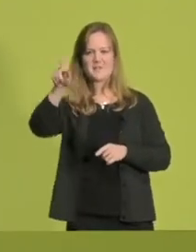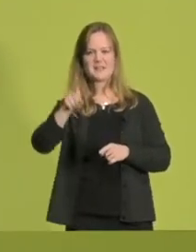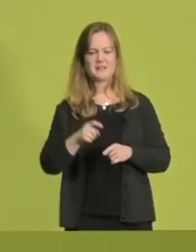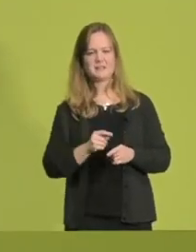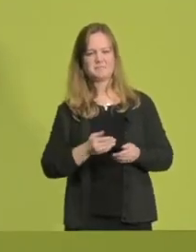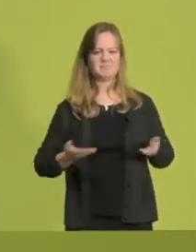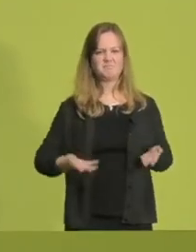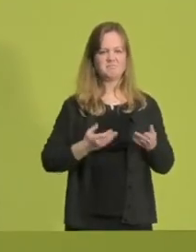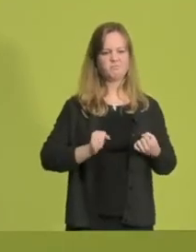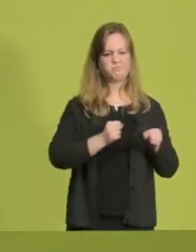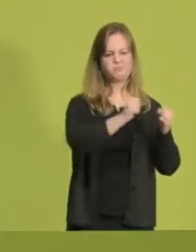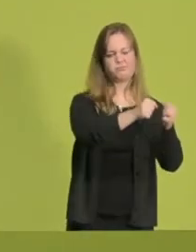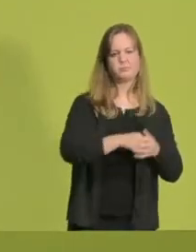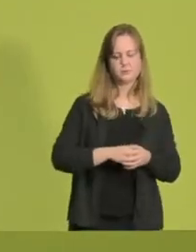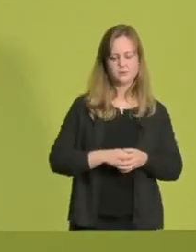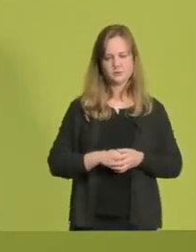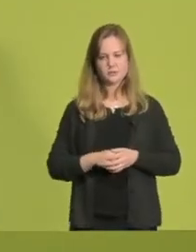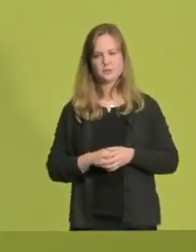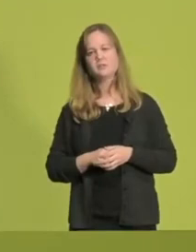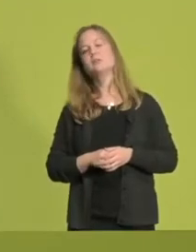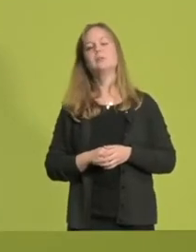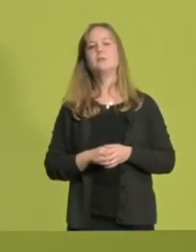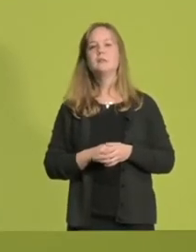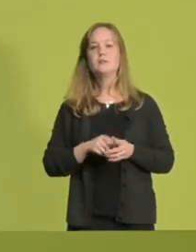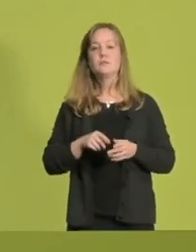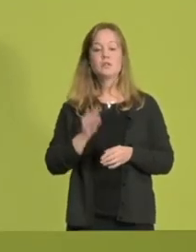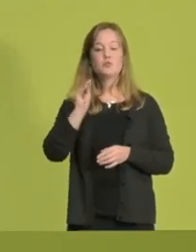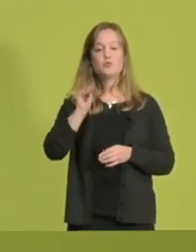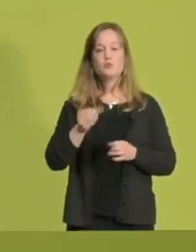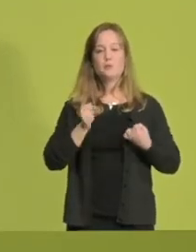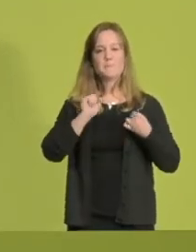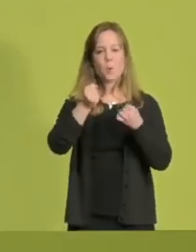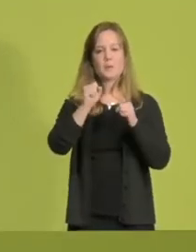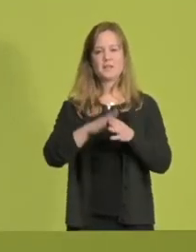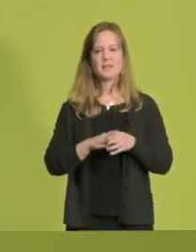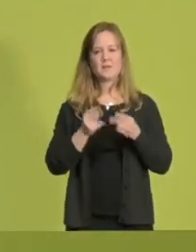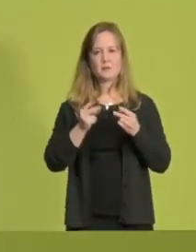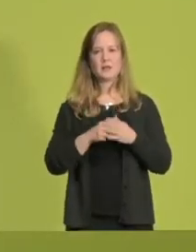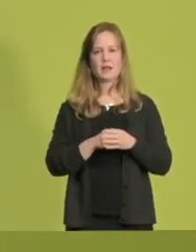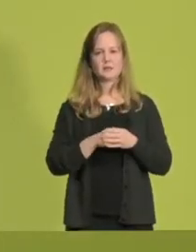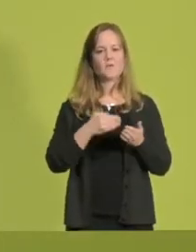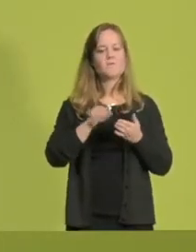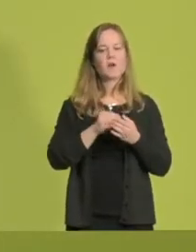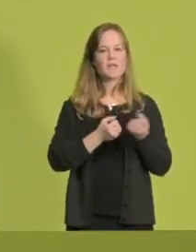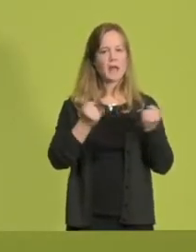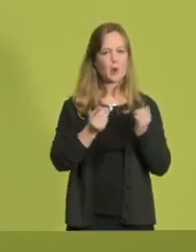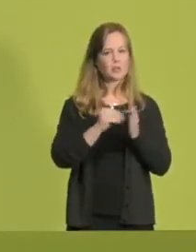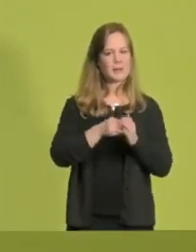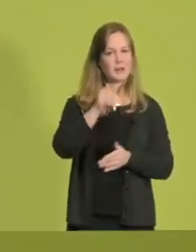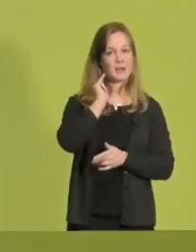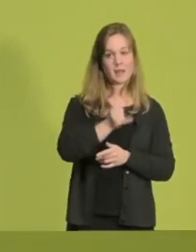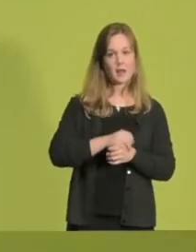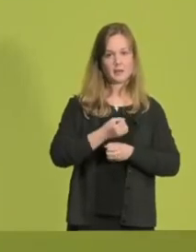Dampf machen. Für uns heißt zukünftige Mobilität, dass es auch weiterhin Autos im Mobilitätsmix geben wird –